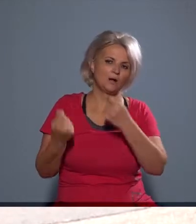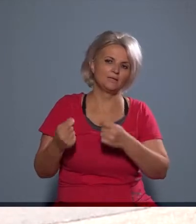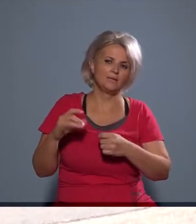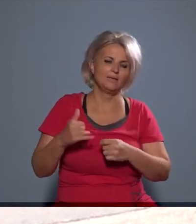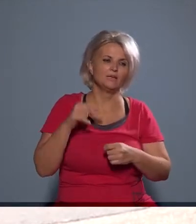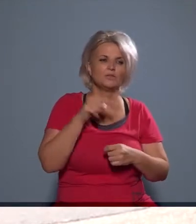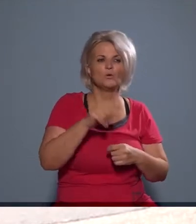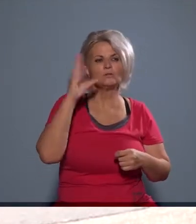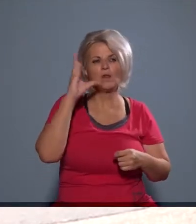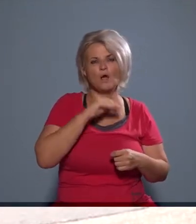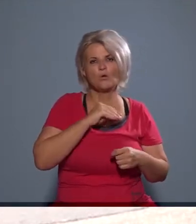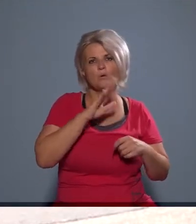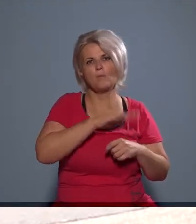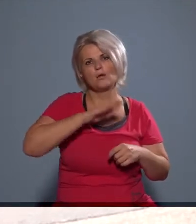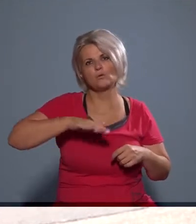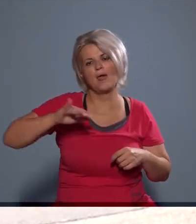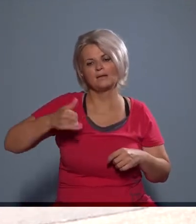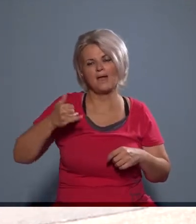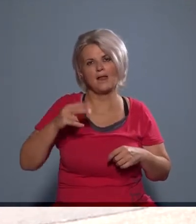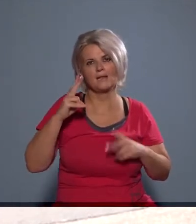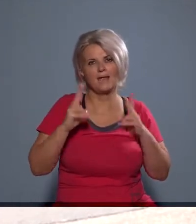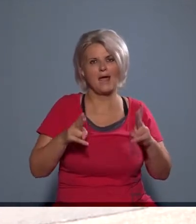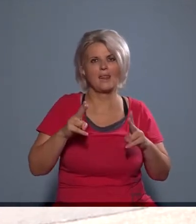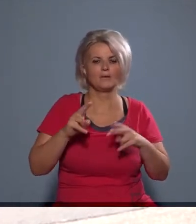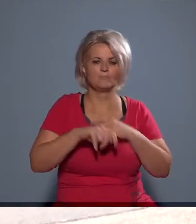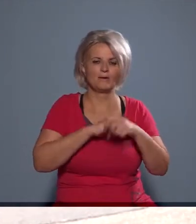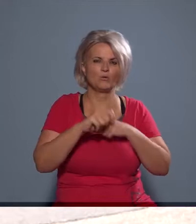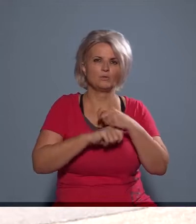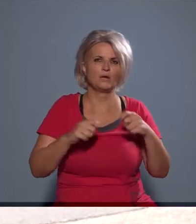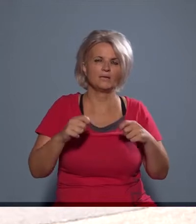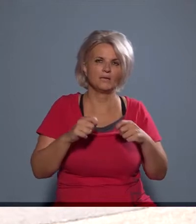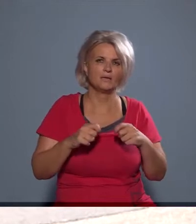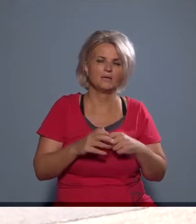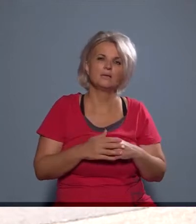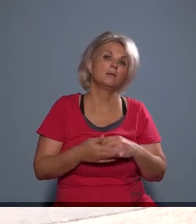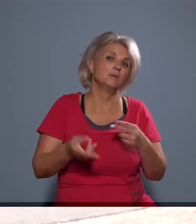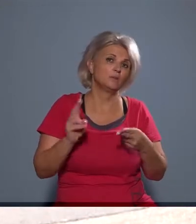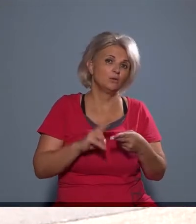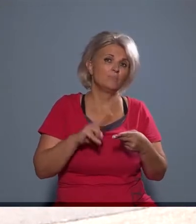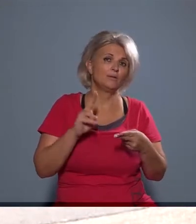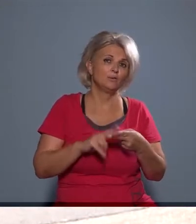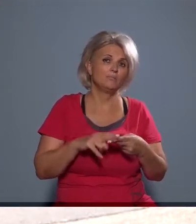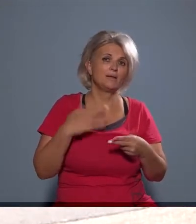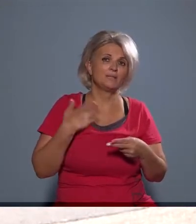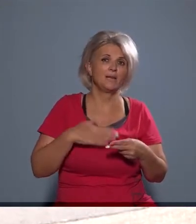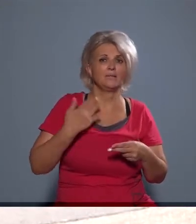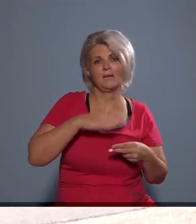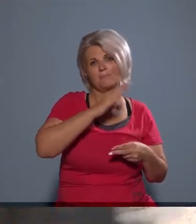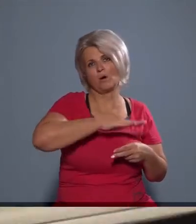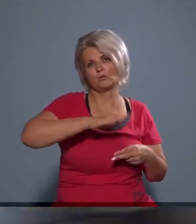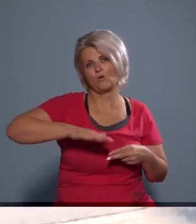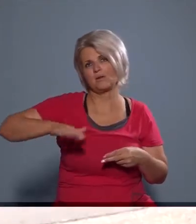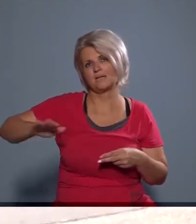ott lakóknak a parkolását is meg kellett oldani, hiszen egyre nagyobb igény jelentkezik arra, hogy